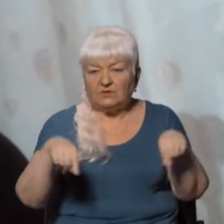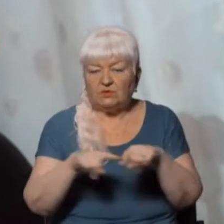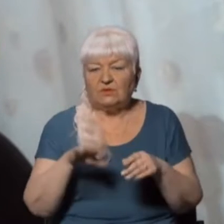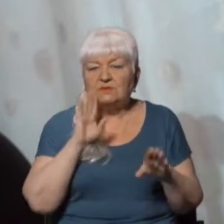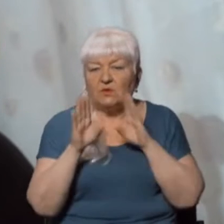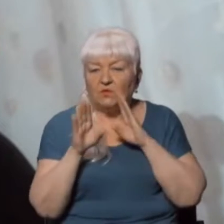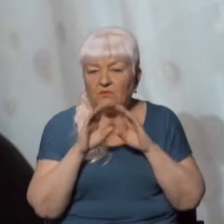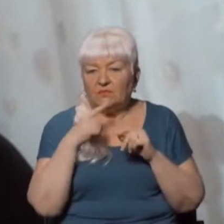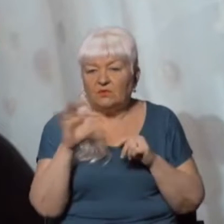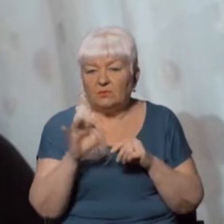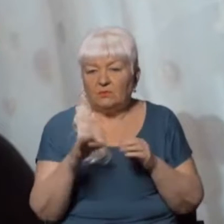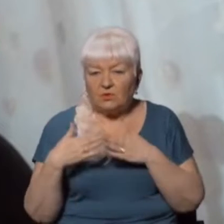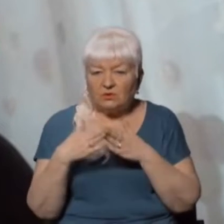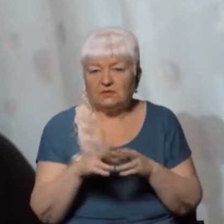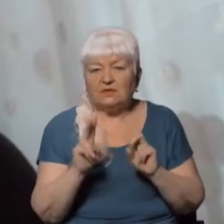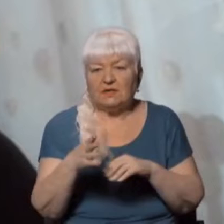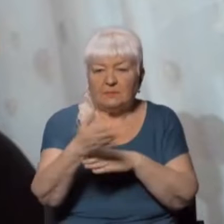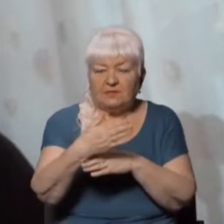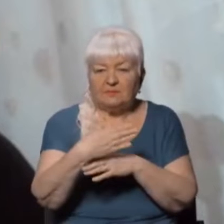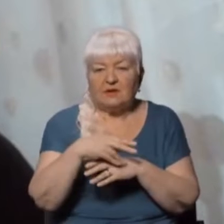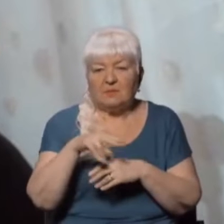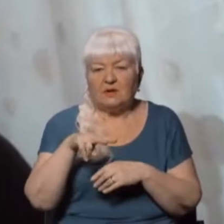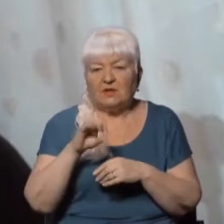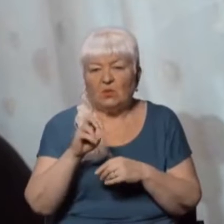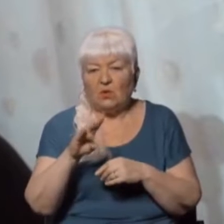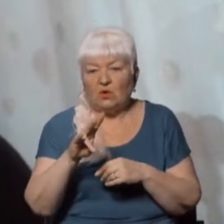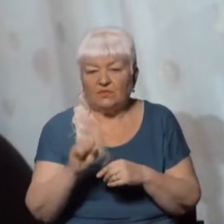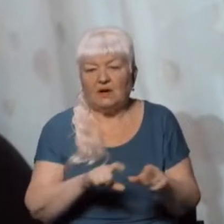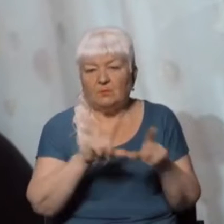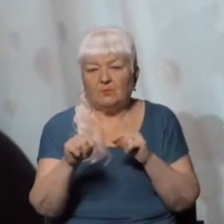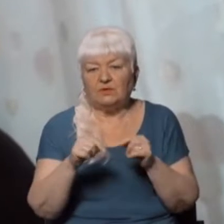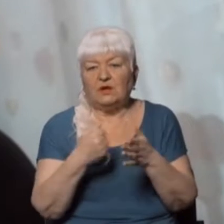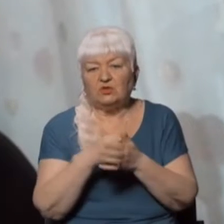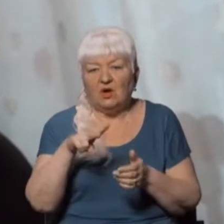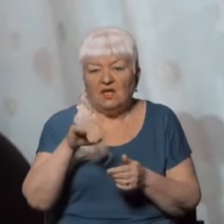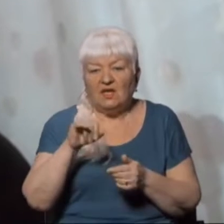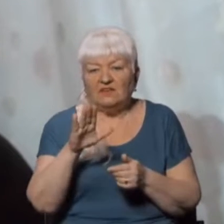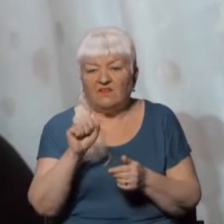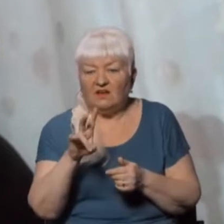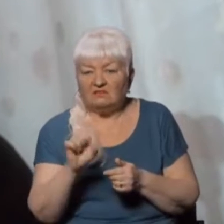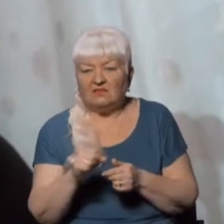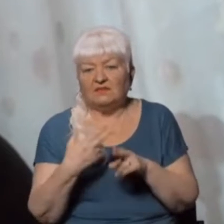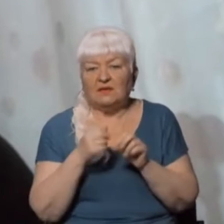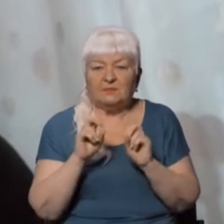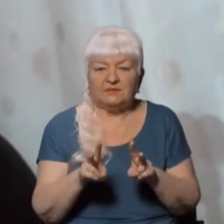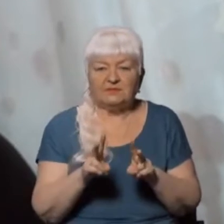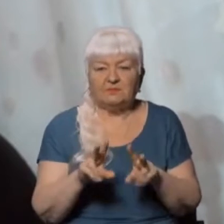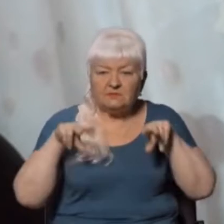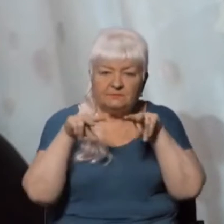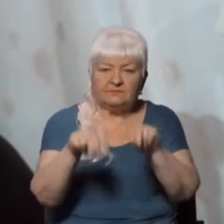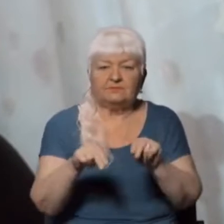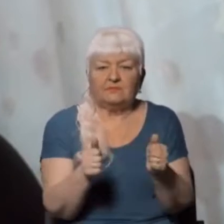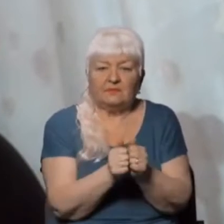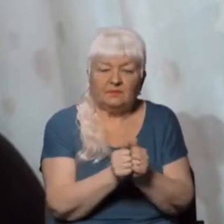Йдеться про судно «Разоні», яке під прапором «С'єра Леоне» промувало до порту Тріполі у Лівані. Його безпеку підтвердили партнери-гаранти